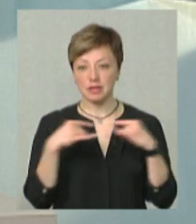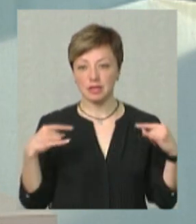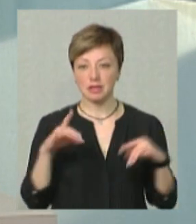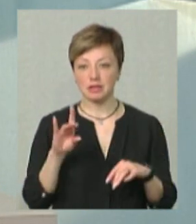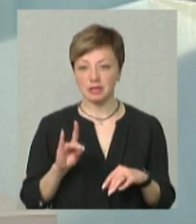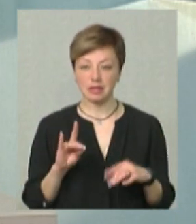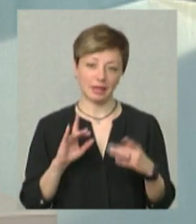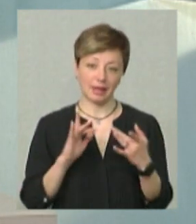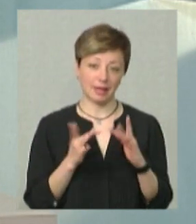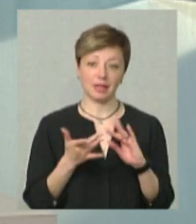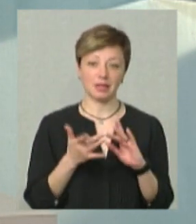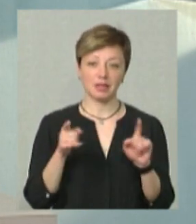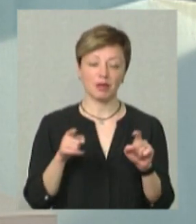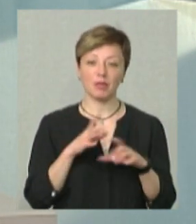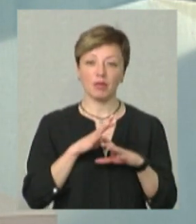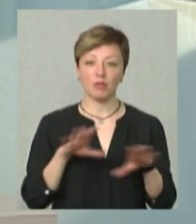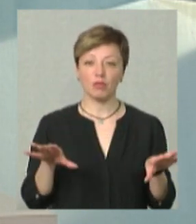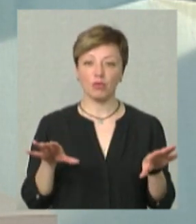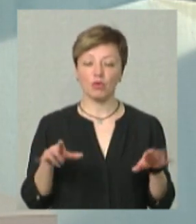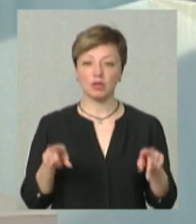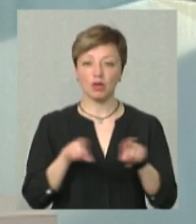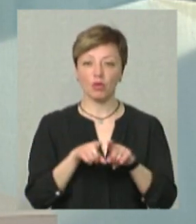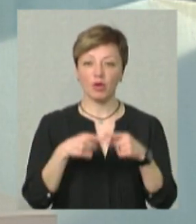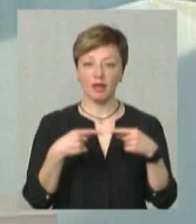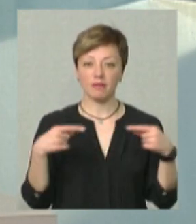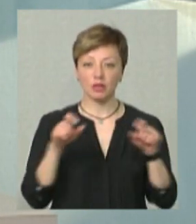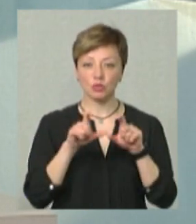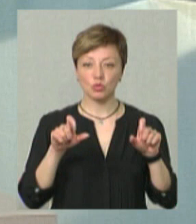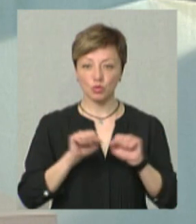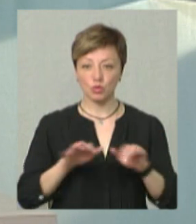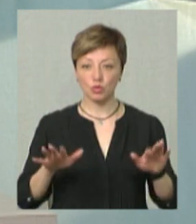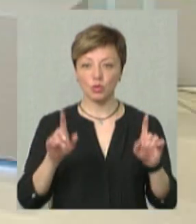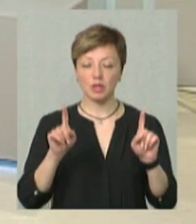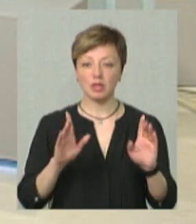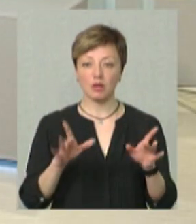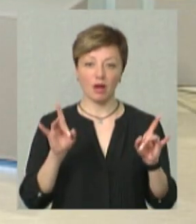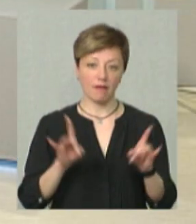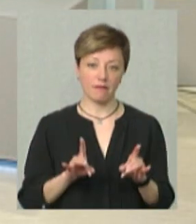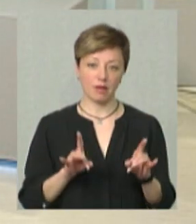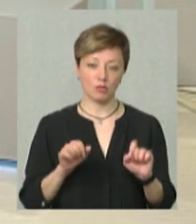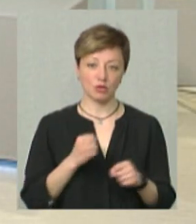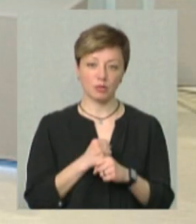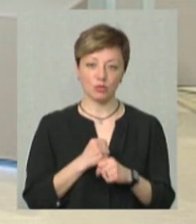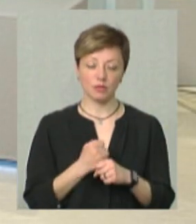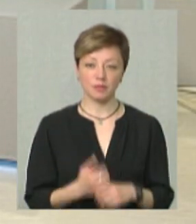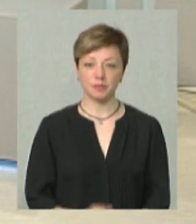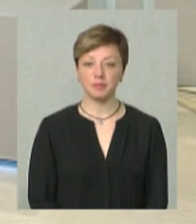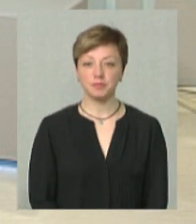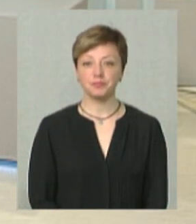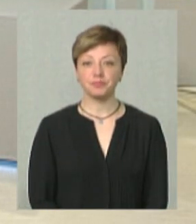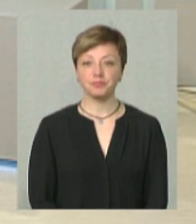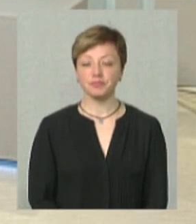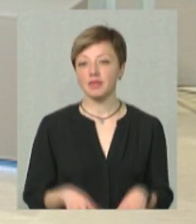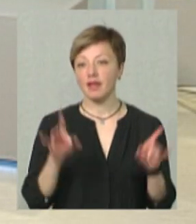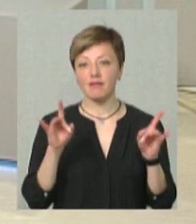стол та інтернет. Тобто, і там не було такої інфраструктури, тільки у кафе. Ну, тобто, ну, в кафе, а